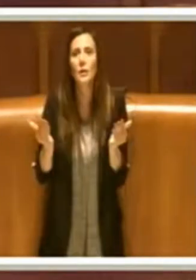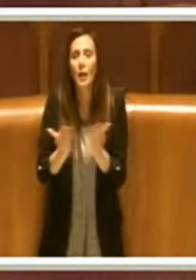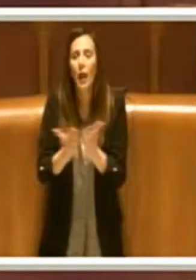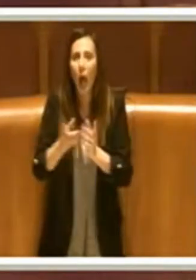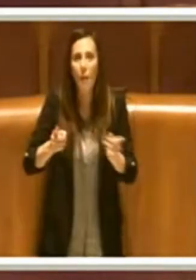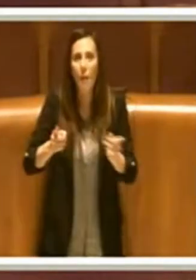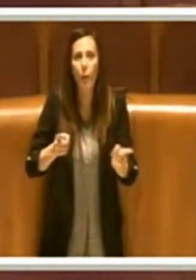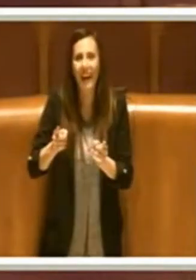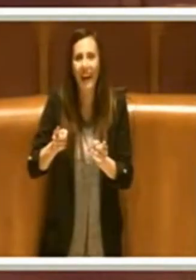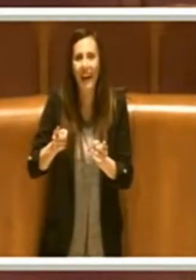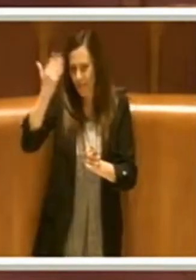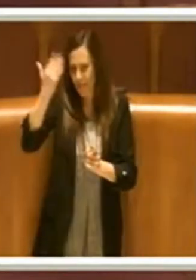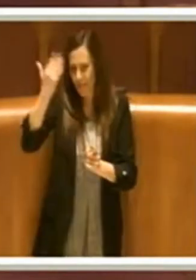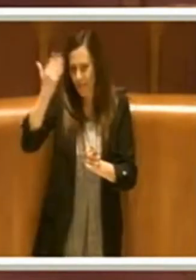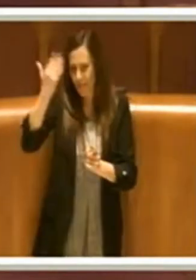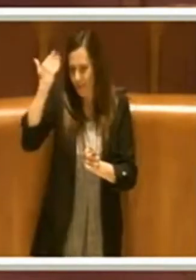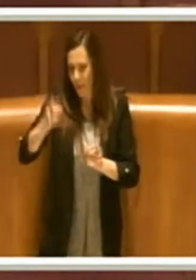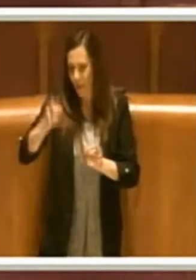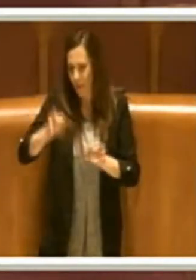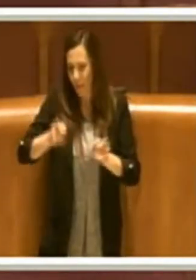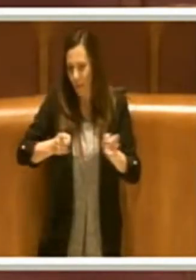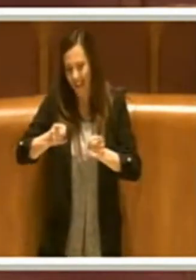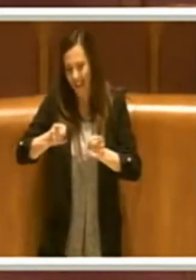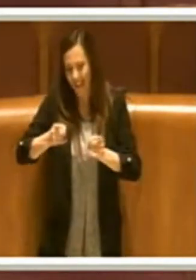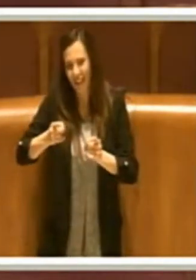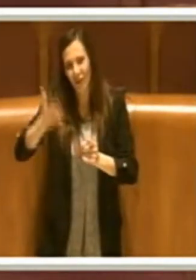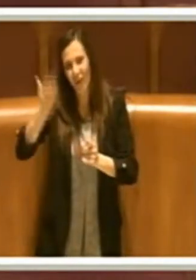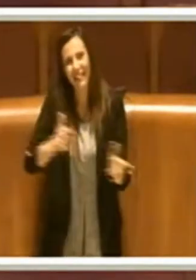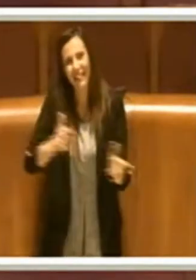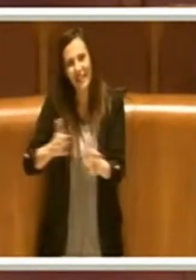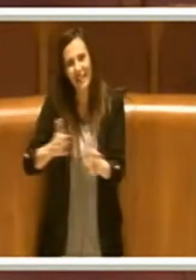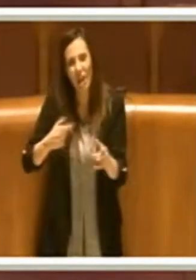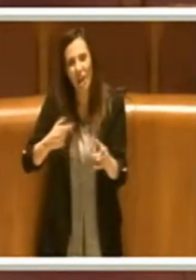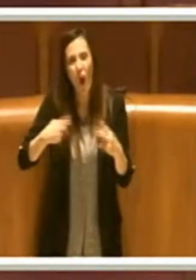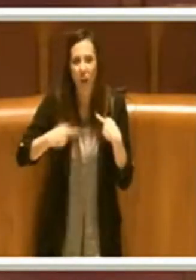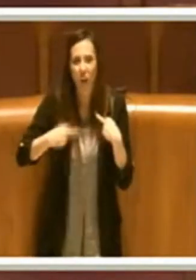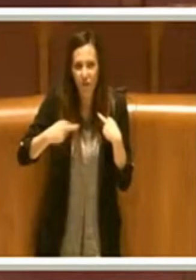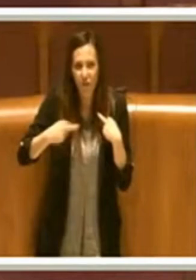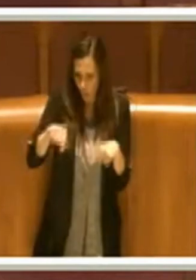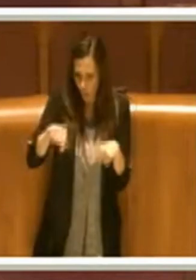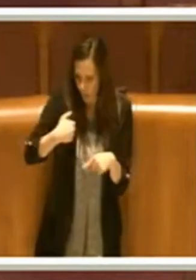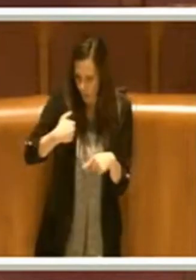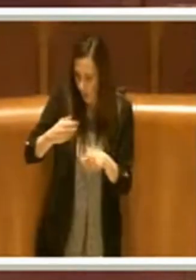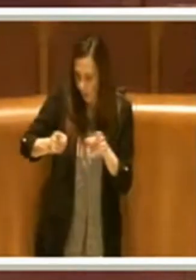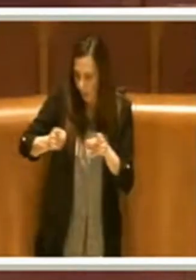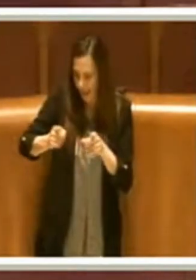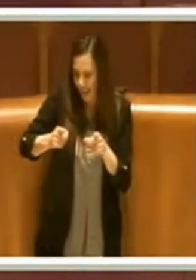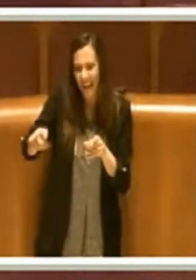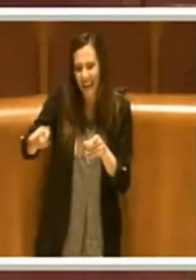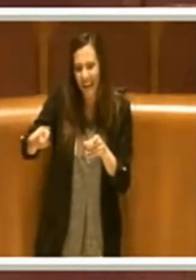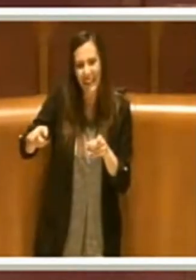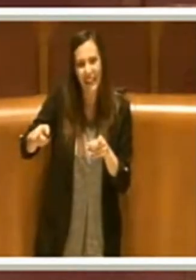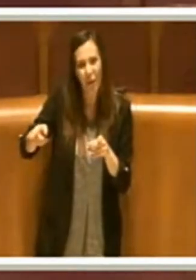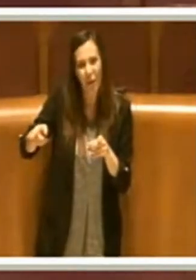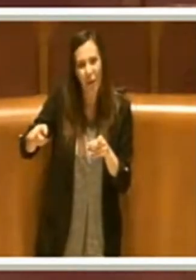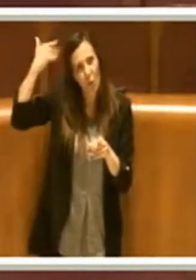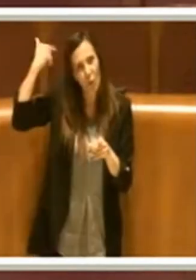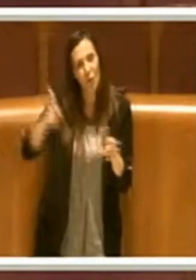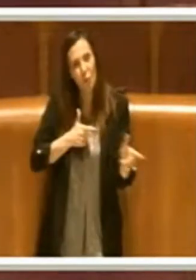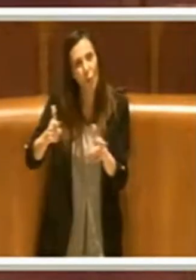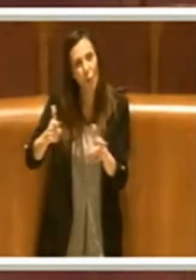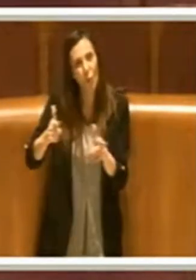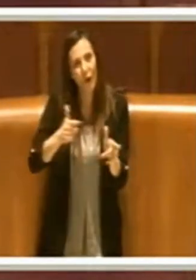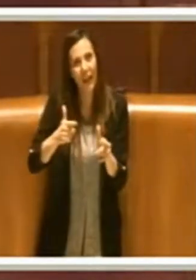richiamato il periodo degli anni di piombo che io ricordo molto bene per averli vissuti direttamente quei periodi,